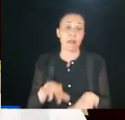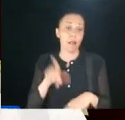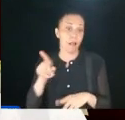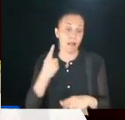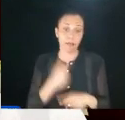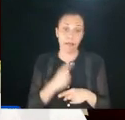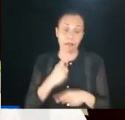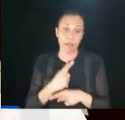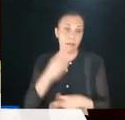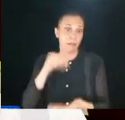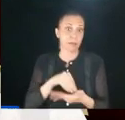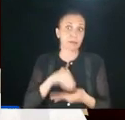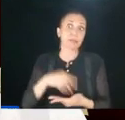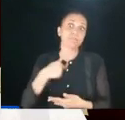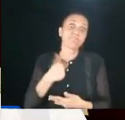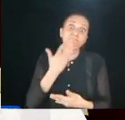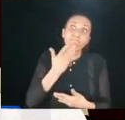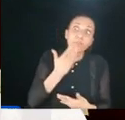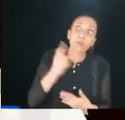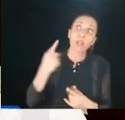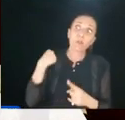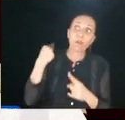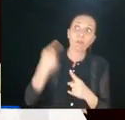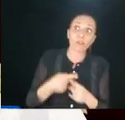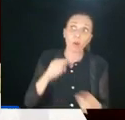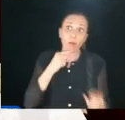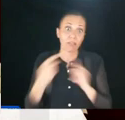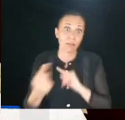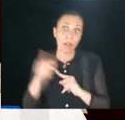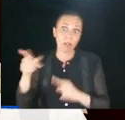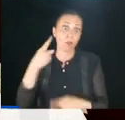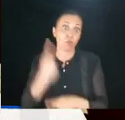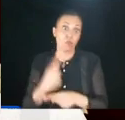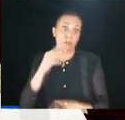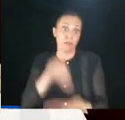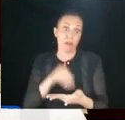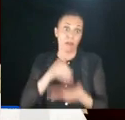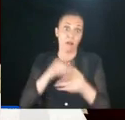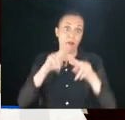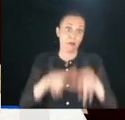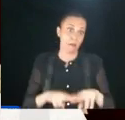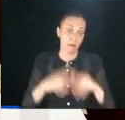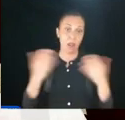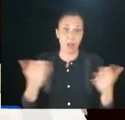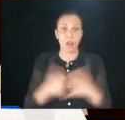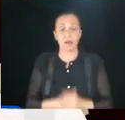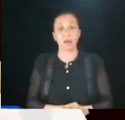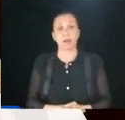che mi avrebbe fatto piacere che fosse rimasto in aula fino alla fine del dibattito. Grazie.